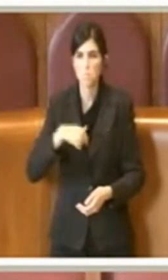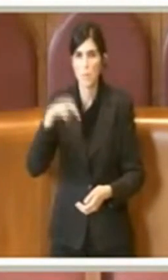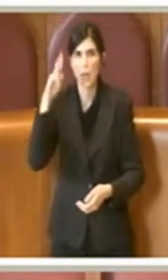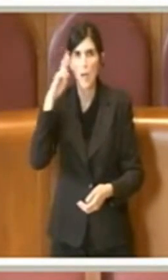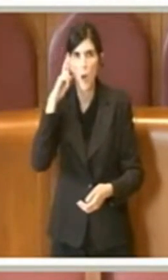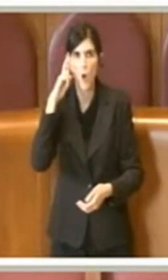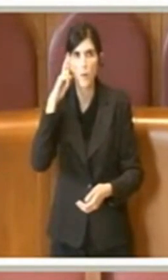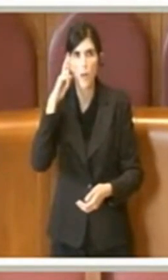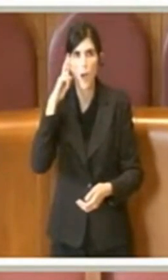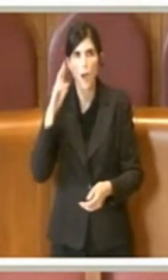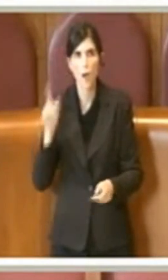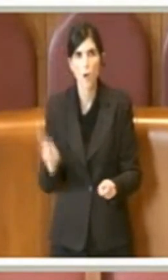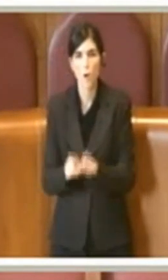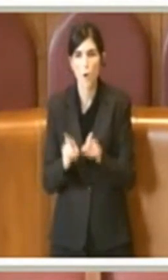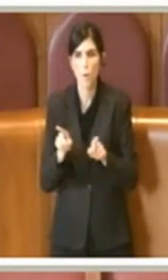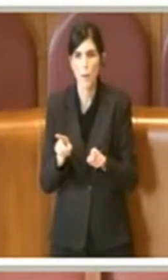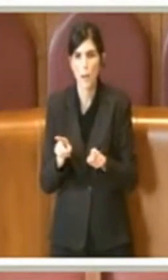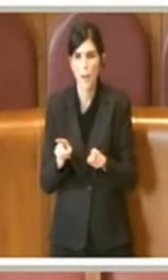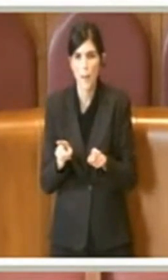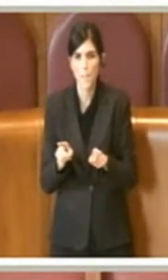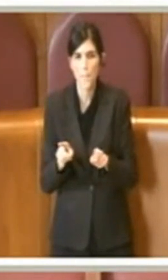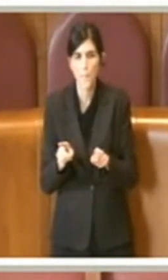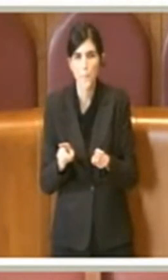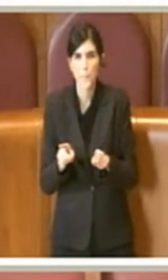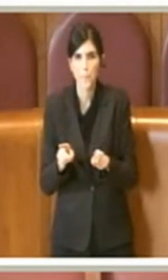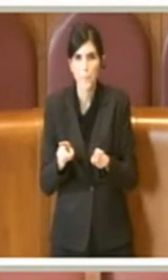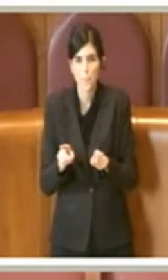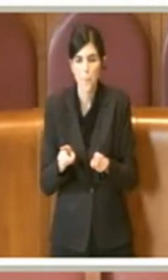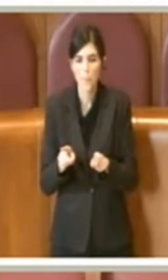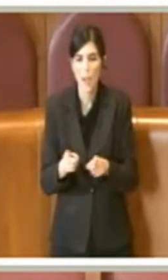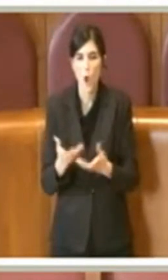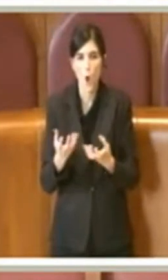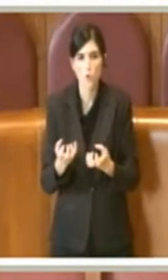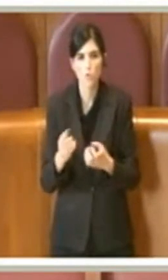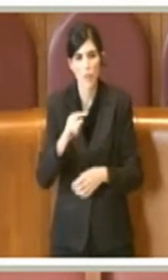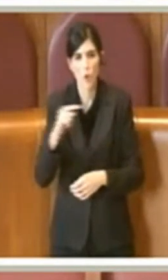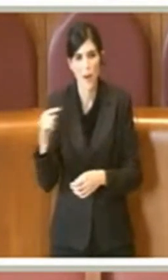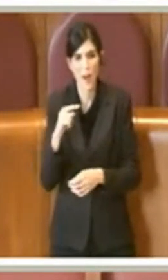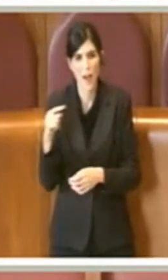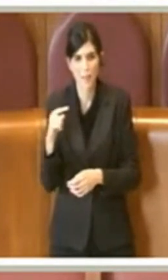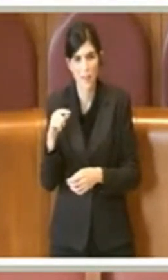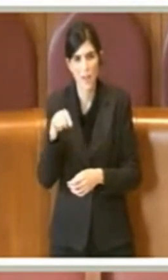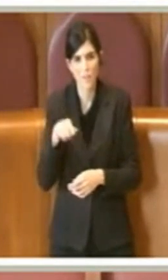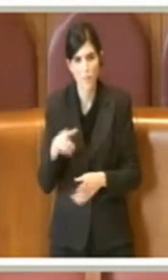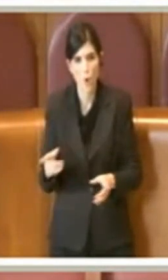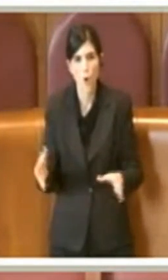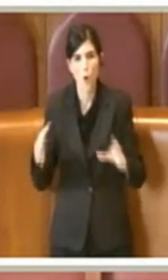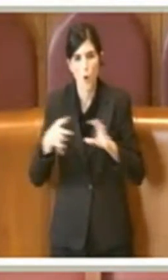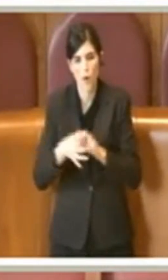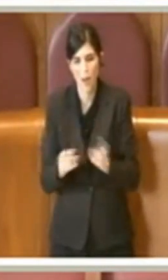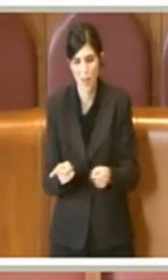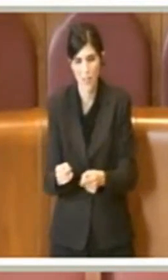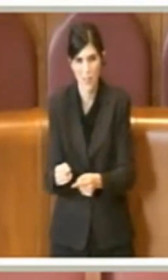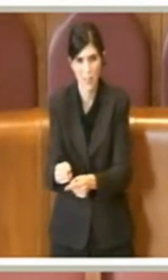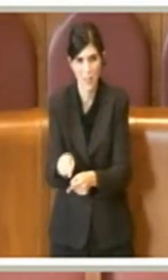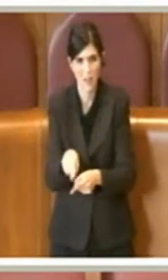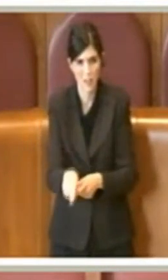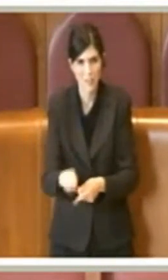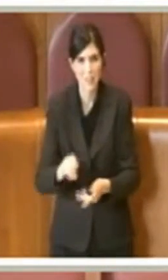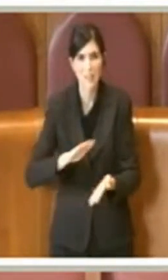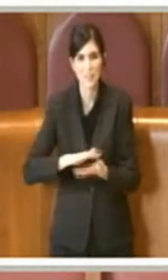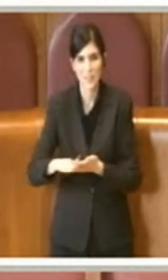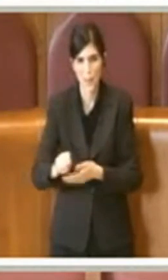il concetto negativo che si ha sull'astricato a San Pietrini derivi tutto